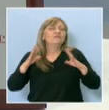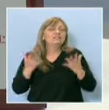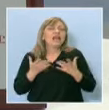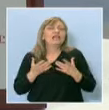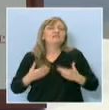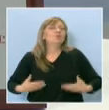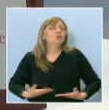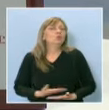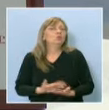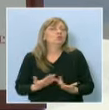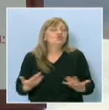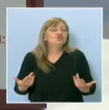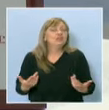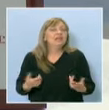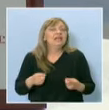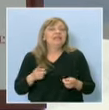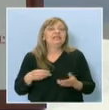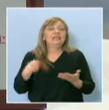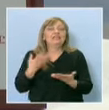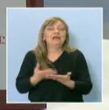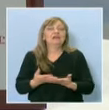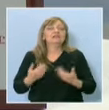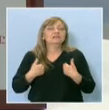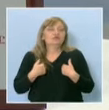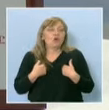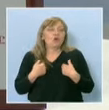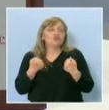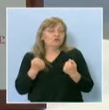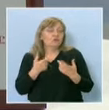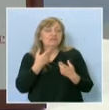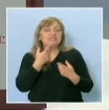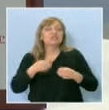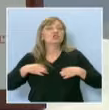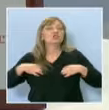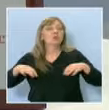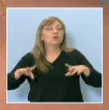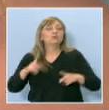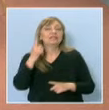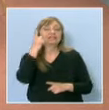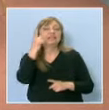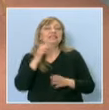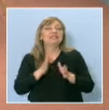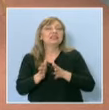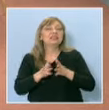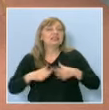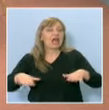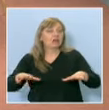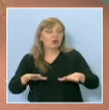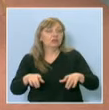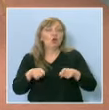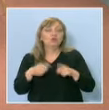нужди и е посветила своето съществуване само единствено за свободата на един народ. Това се